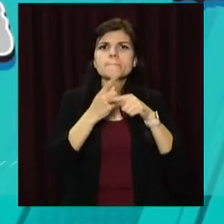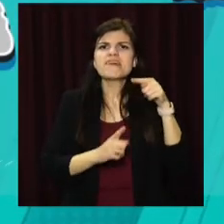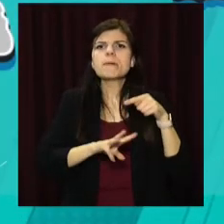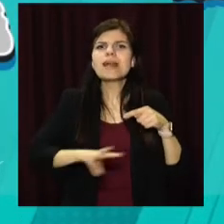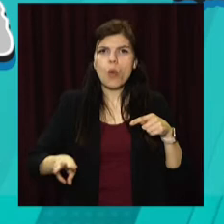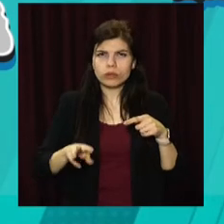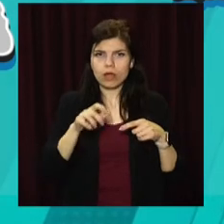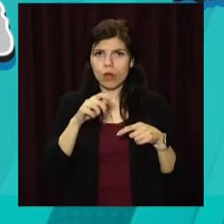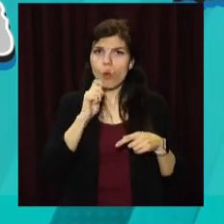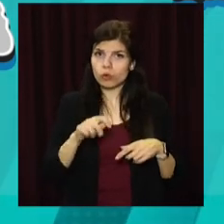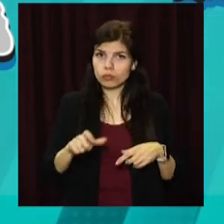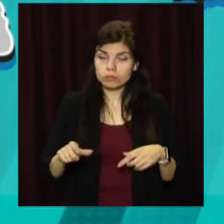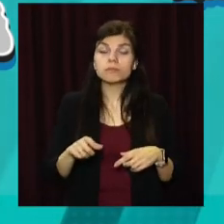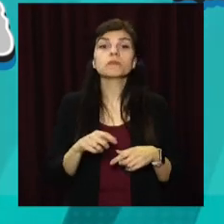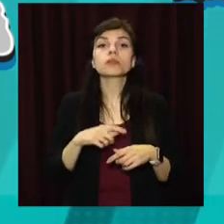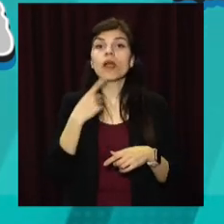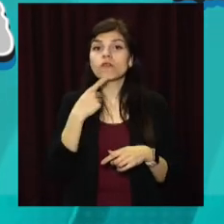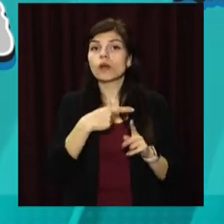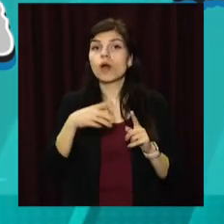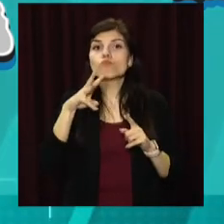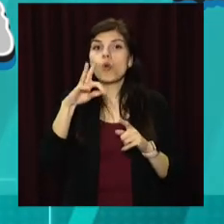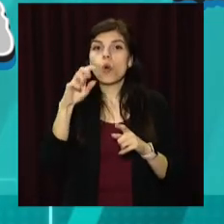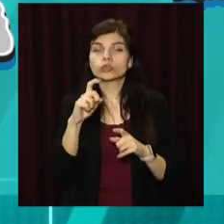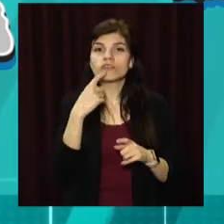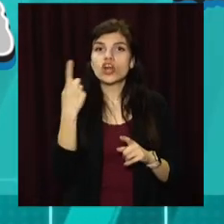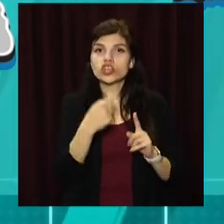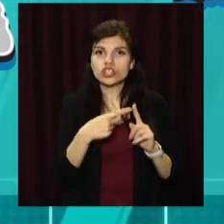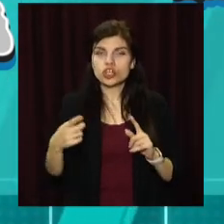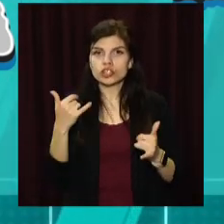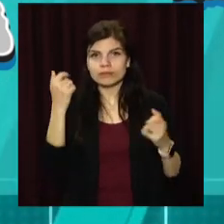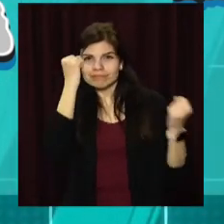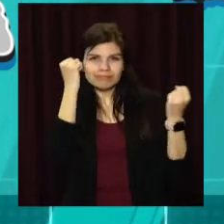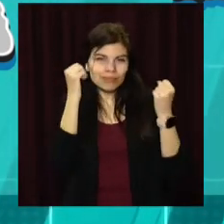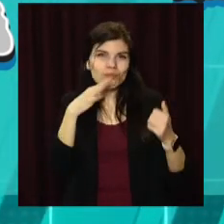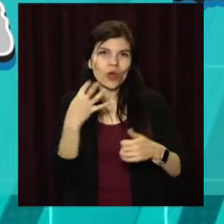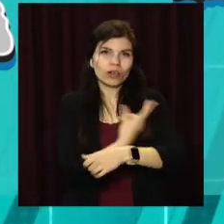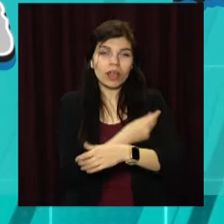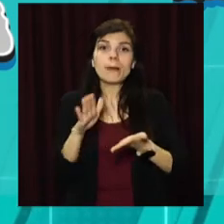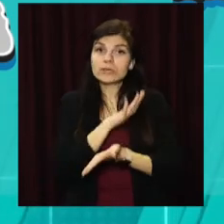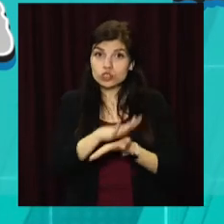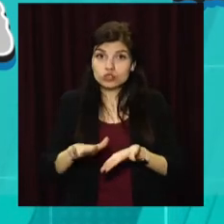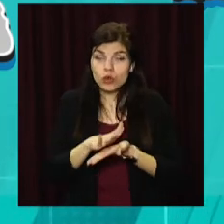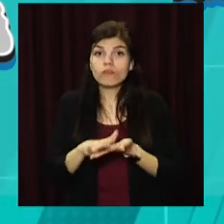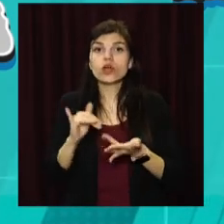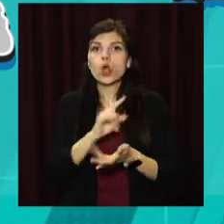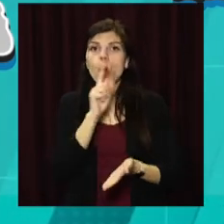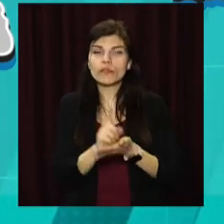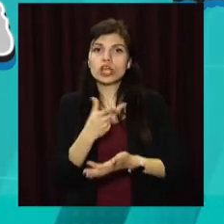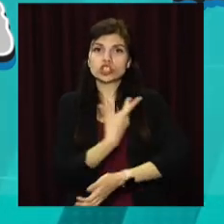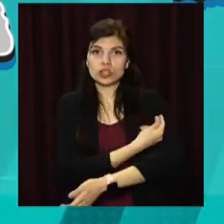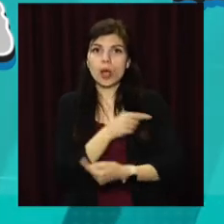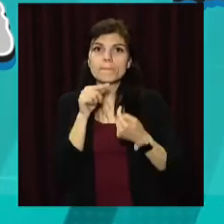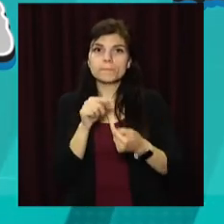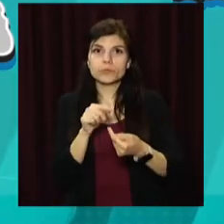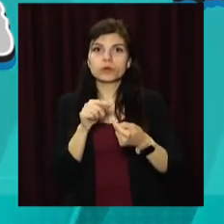українців. Крім того, у МОЗ оголосили тиждень так званої «рутинної вакцинації». Вона безкоштовна і передбачає обов'язкові щеплення